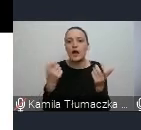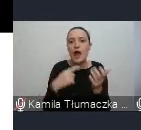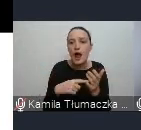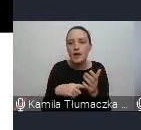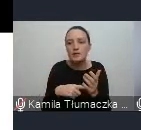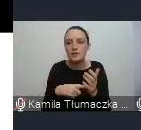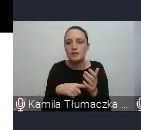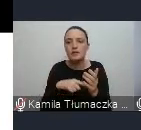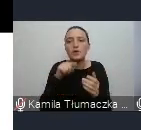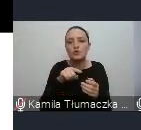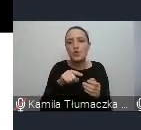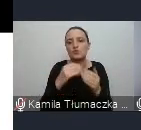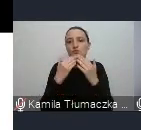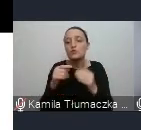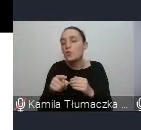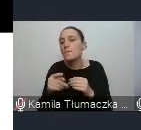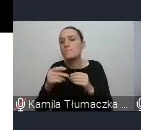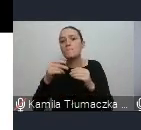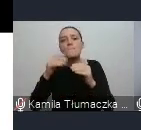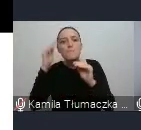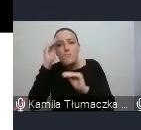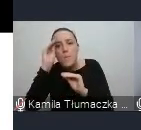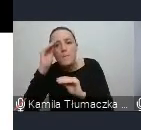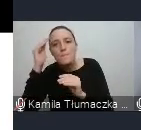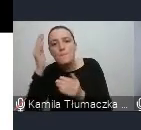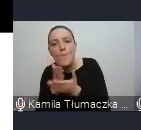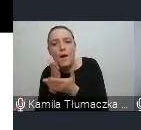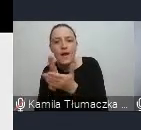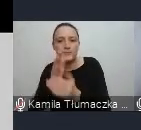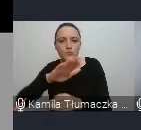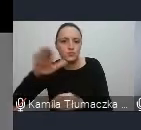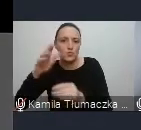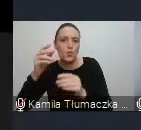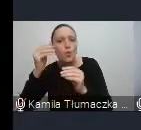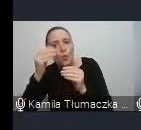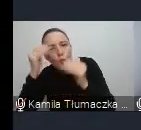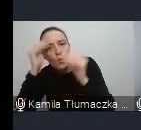uczyć się. Staramy się wydobyć jego potencjał i co najważniejsze, nie tracić tak bardzo sennego czasu.